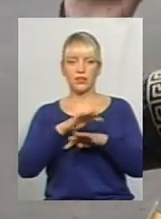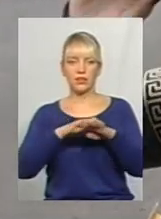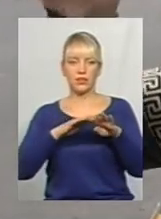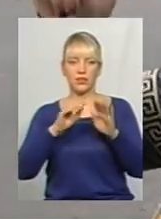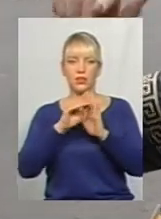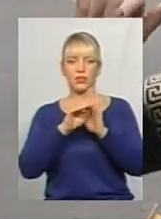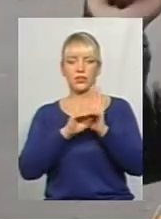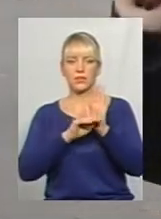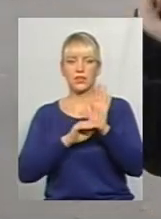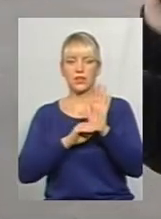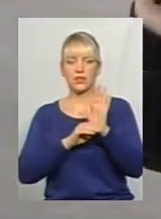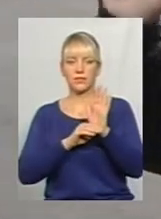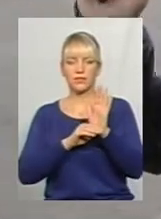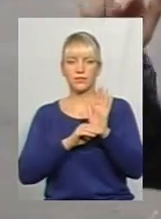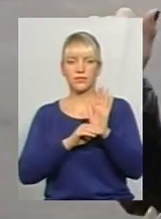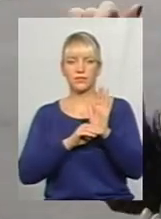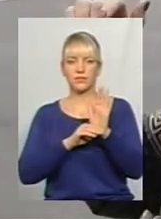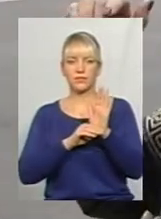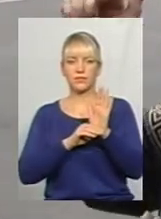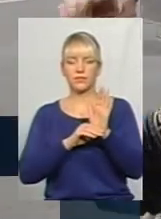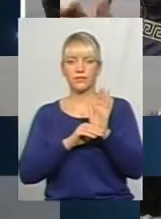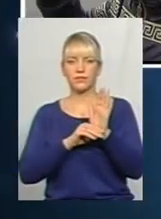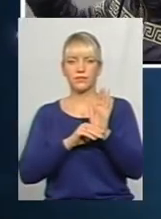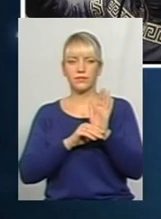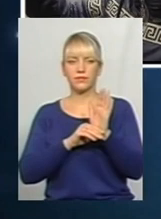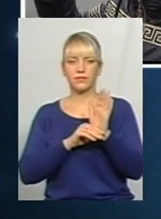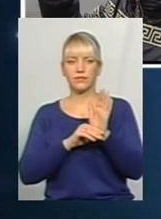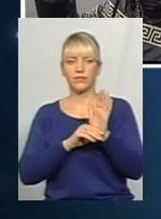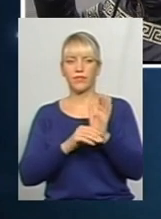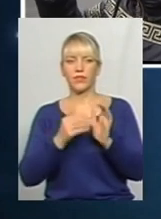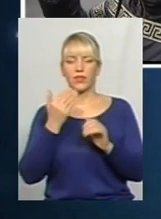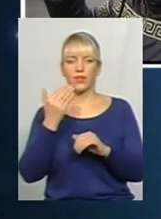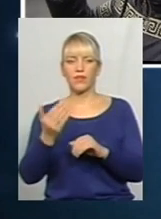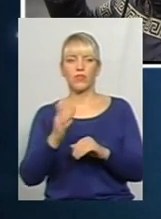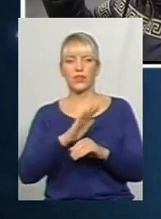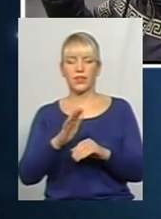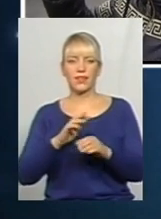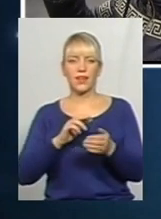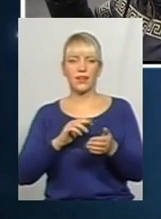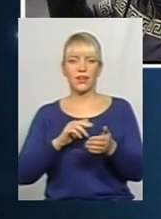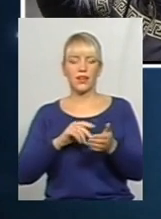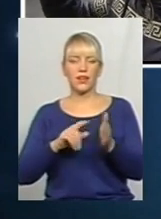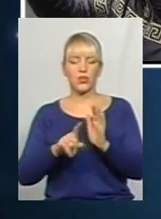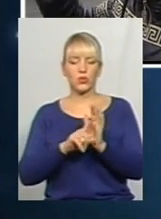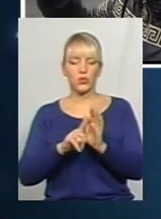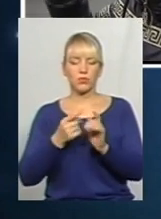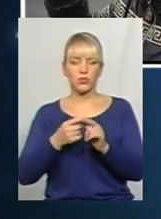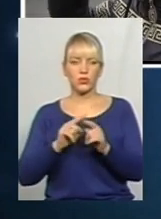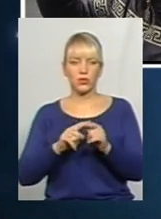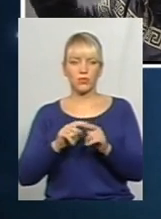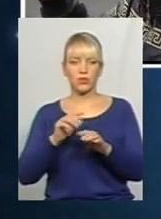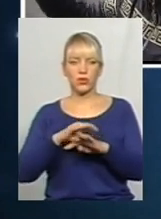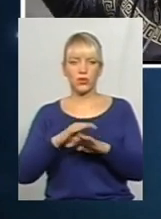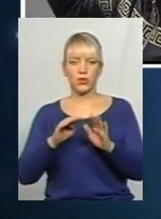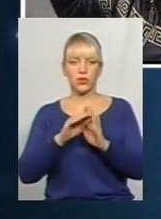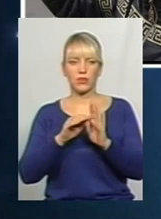українській, бо я була більше по-русски розмовляю. І вони не йдуть по цьому маршруту. Така йде чутка, що дають